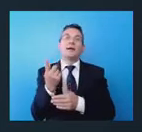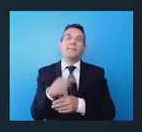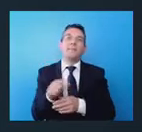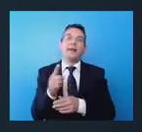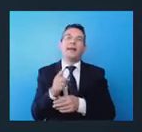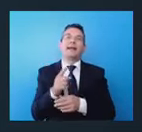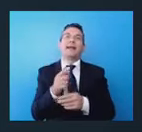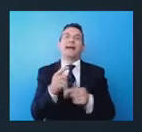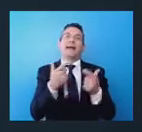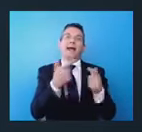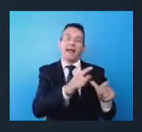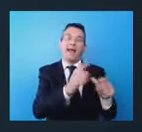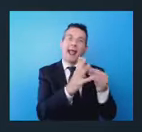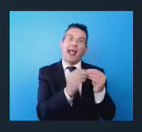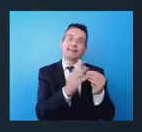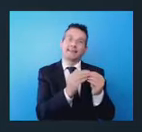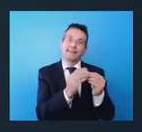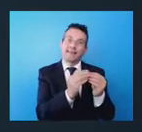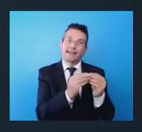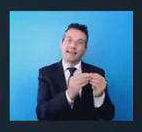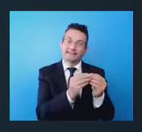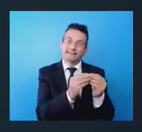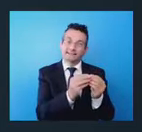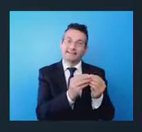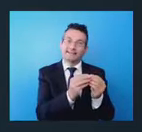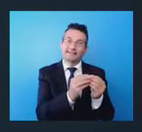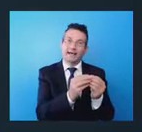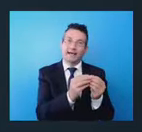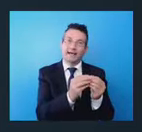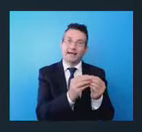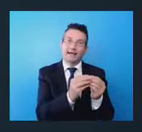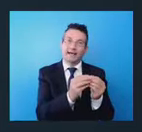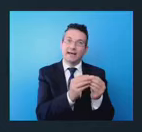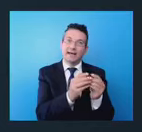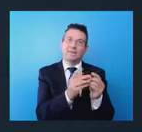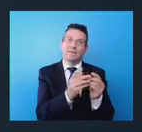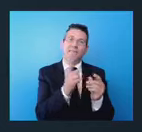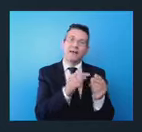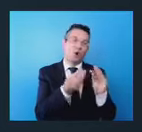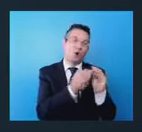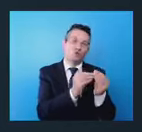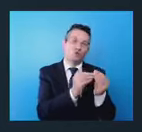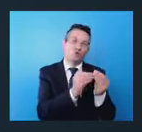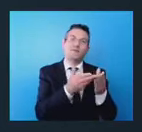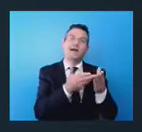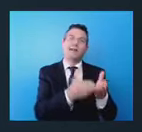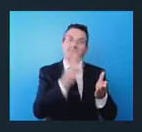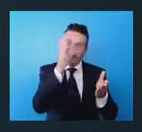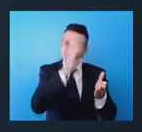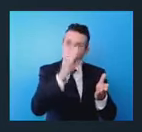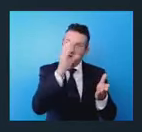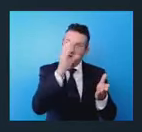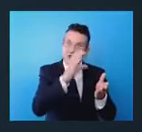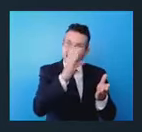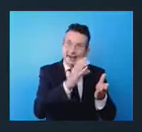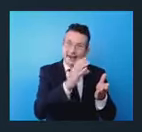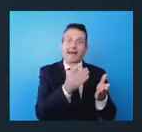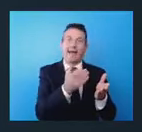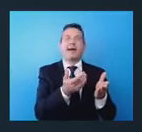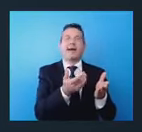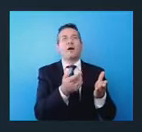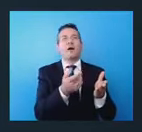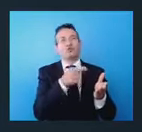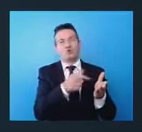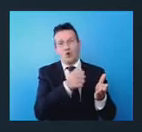canteristica legata proprio a come vanno costruite anche le navi da crociera e non solo quelle,